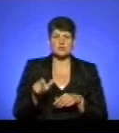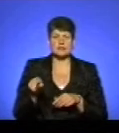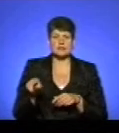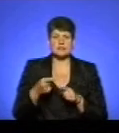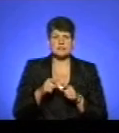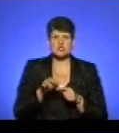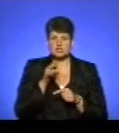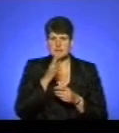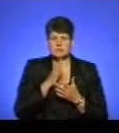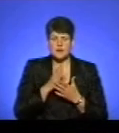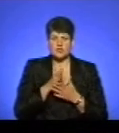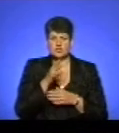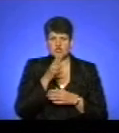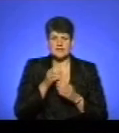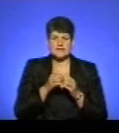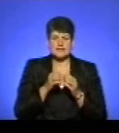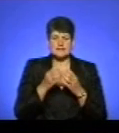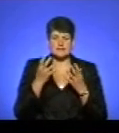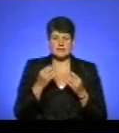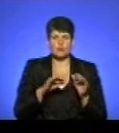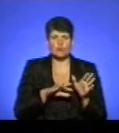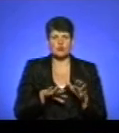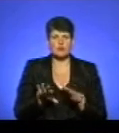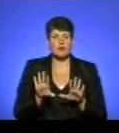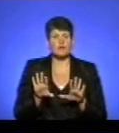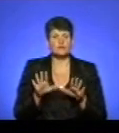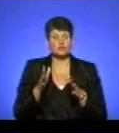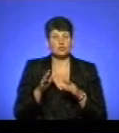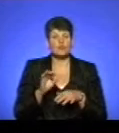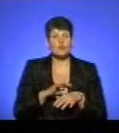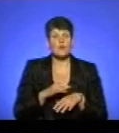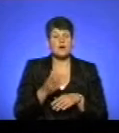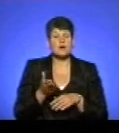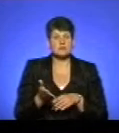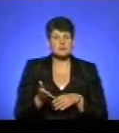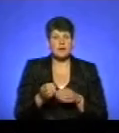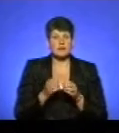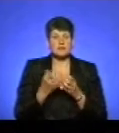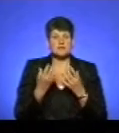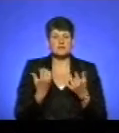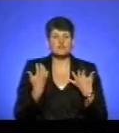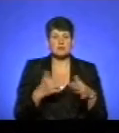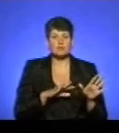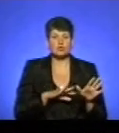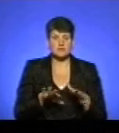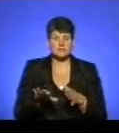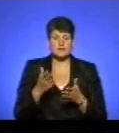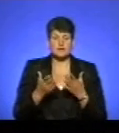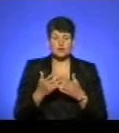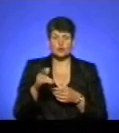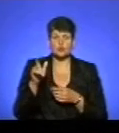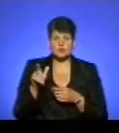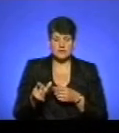вона ще має час, скажімо, 10 днів пройшло, а раптом все-таки тварина хвора. А 10 днів вже пройшло. Якщо людина